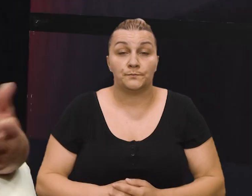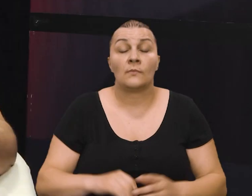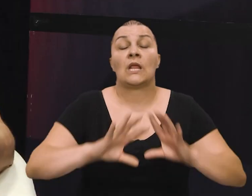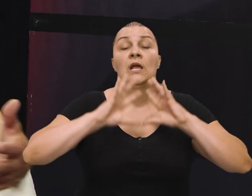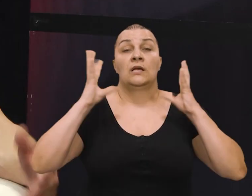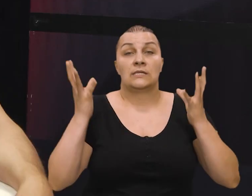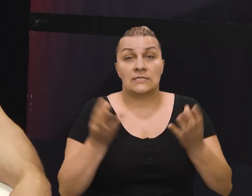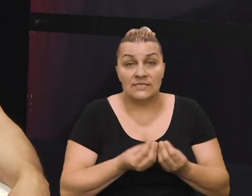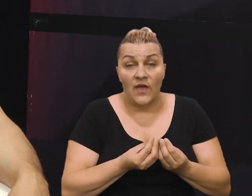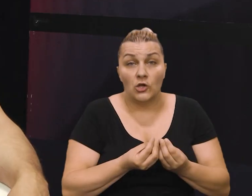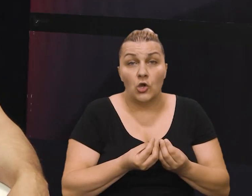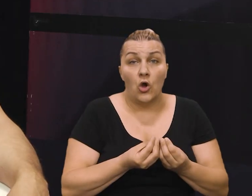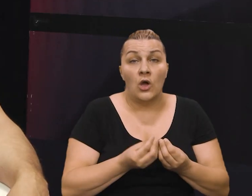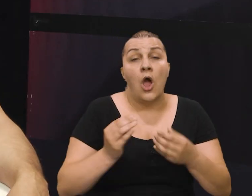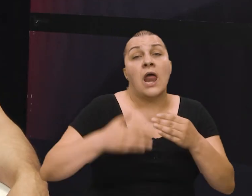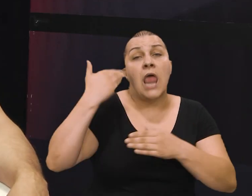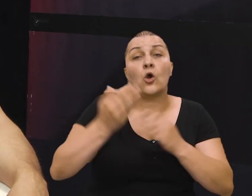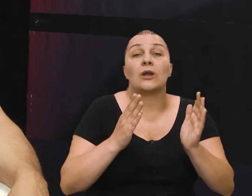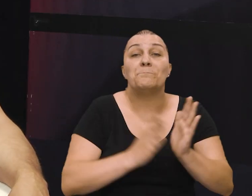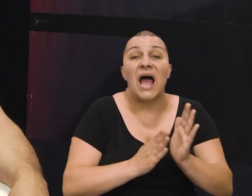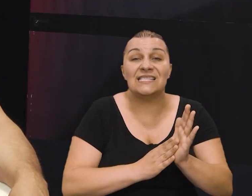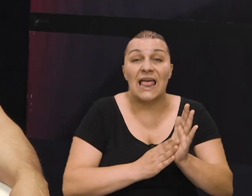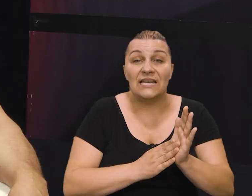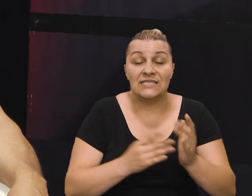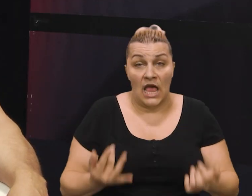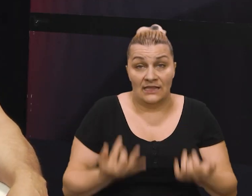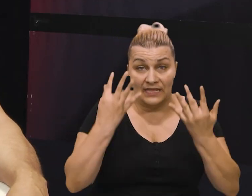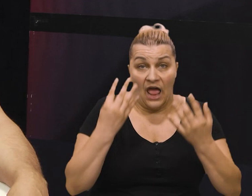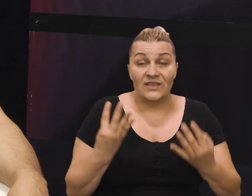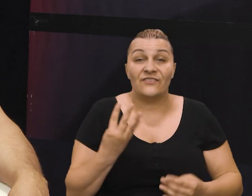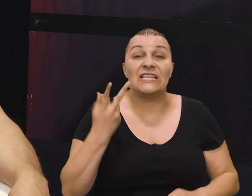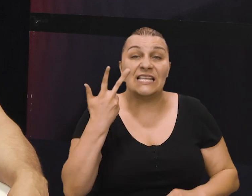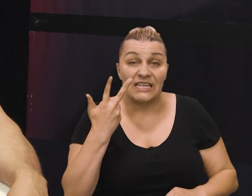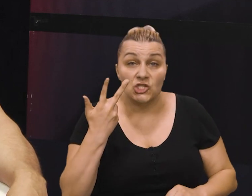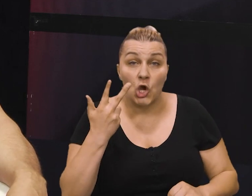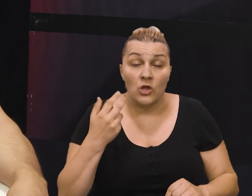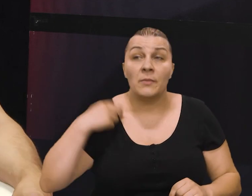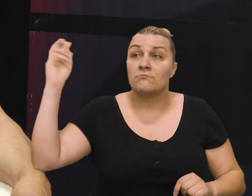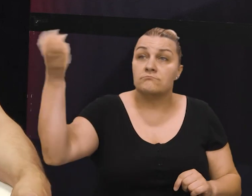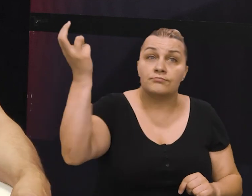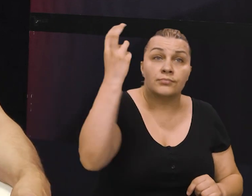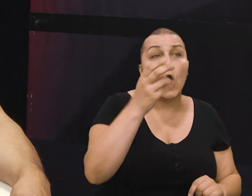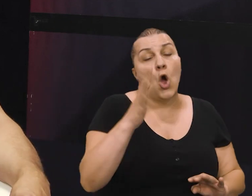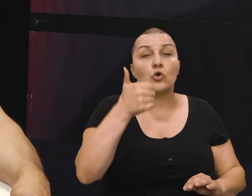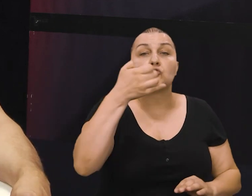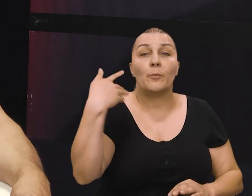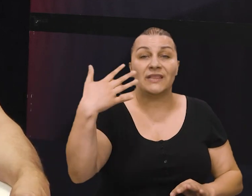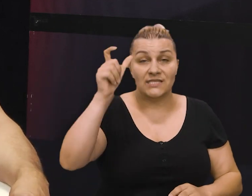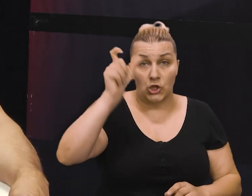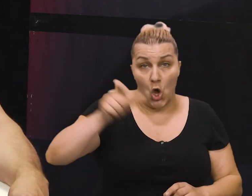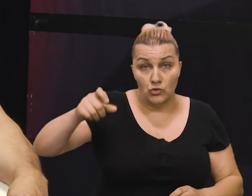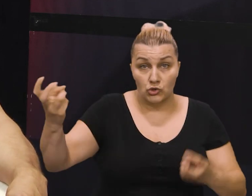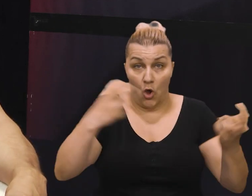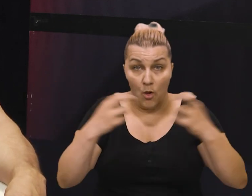I sve je to kulminiralo, znači, i za Maslenice, gdje smo u travnju, 1993. izvršili mobilizaciju negdje oko 150